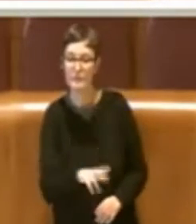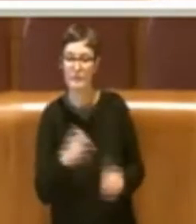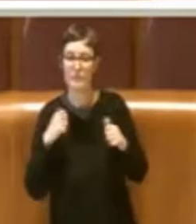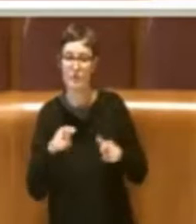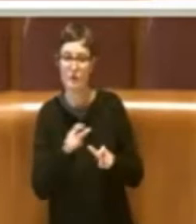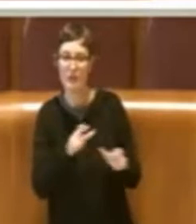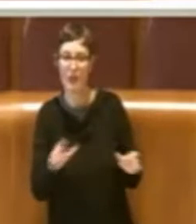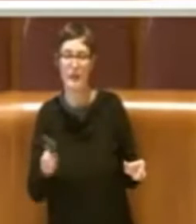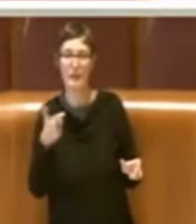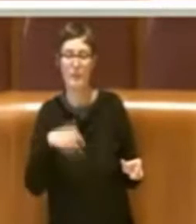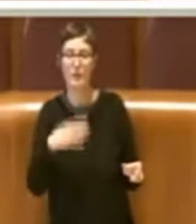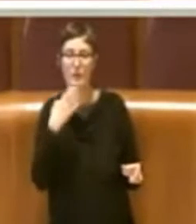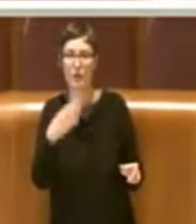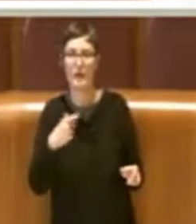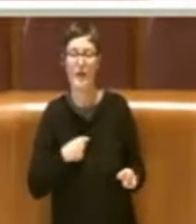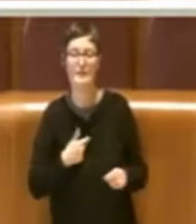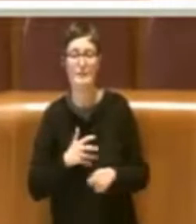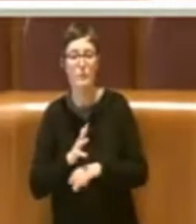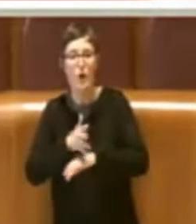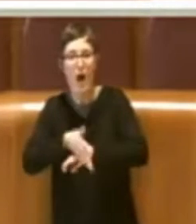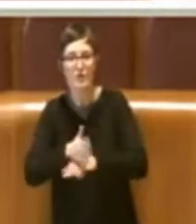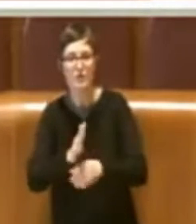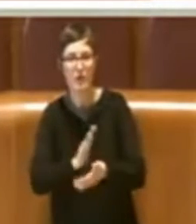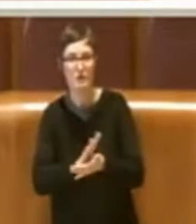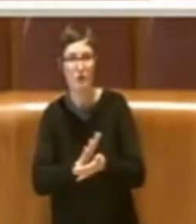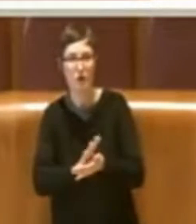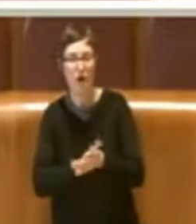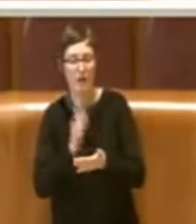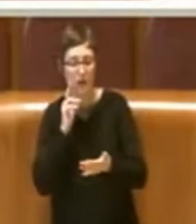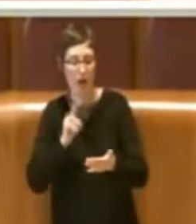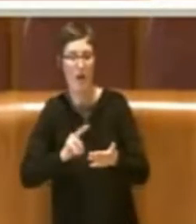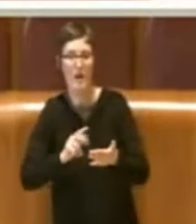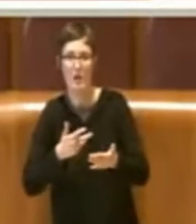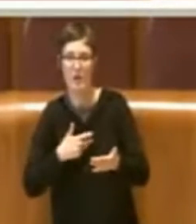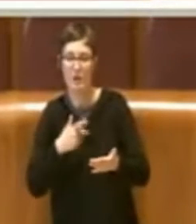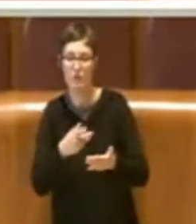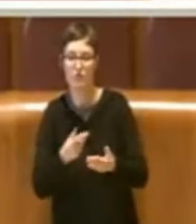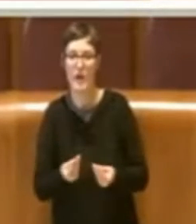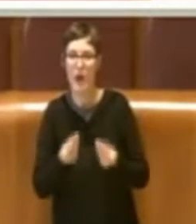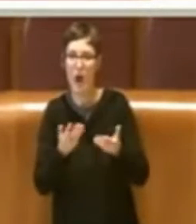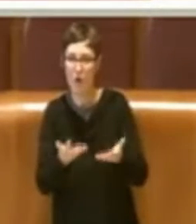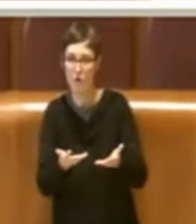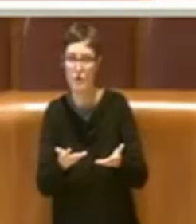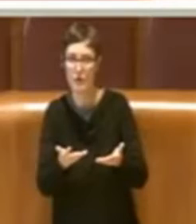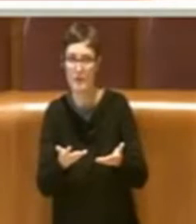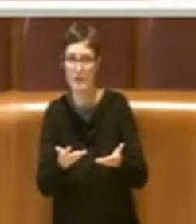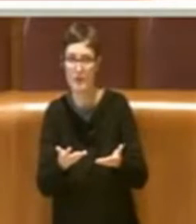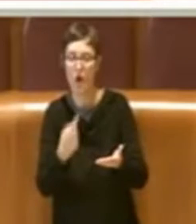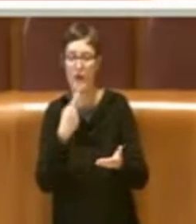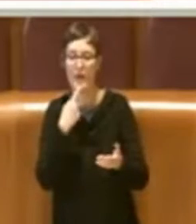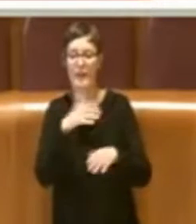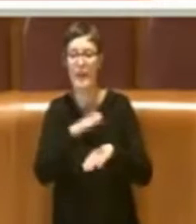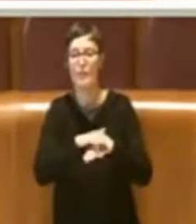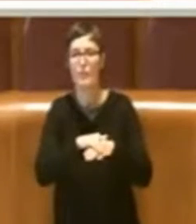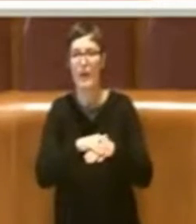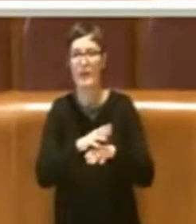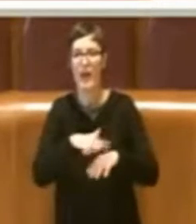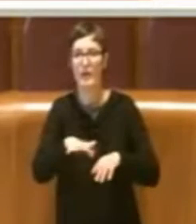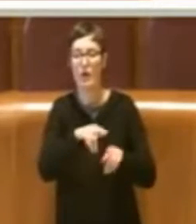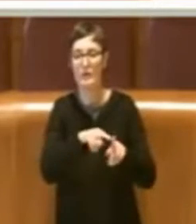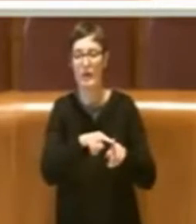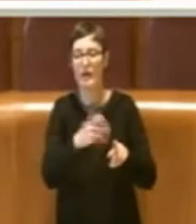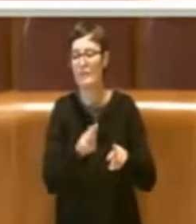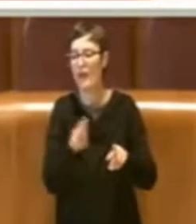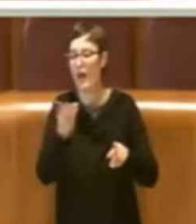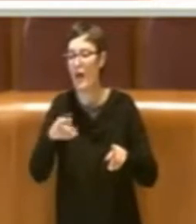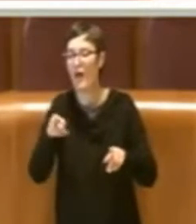scoprimo che c'era l'intenzione dell'attuale proprietario terriero di costruire 4 grattacieli sull'area